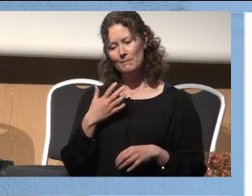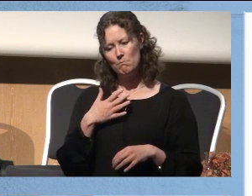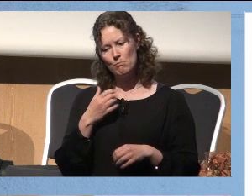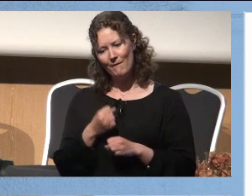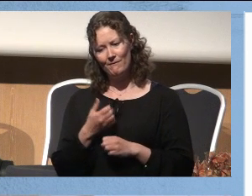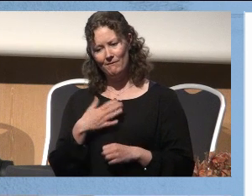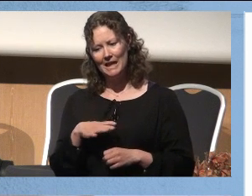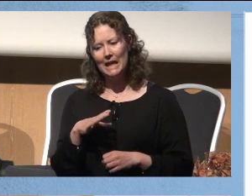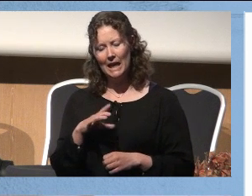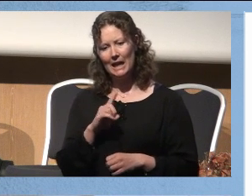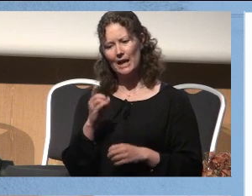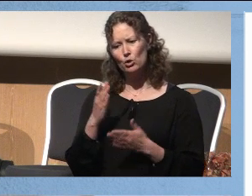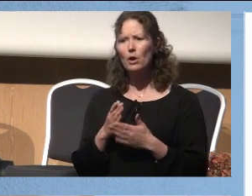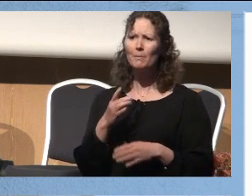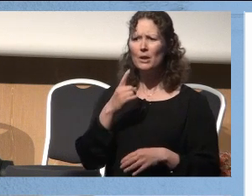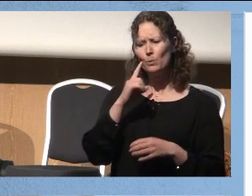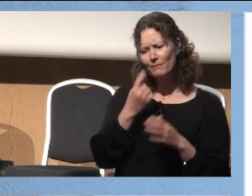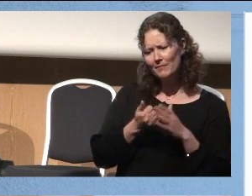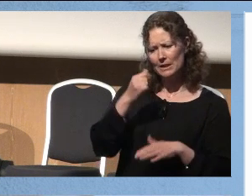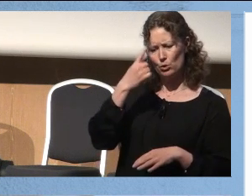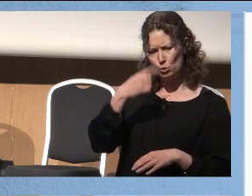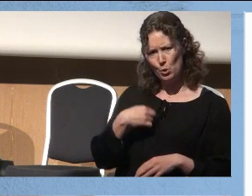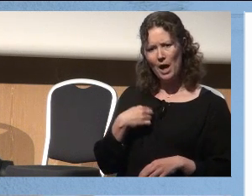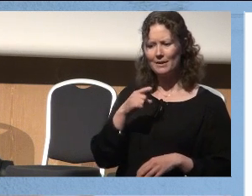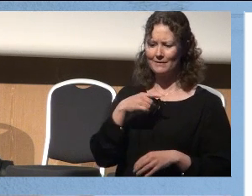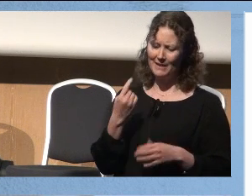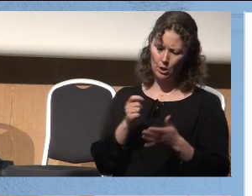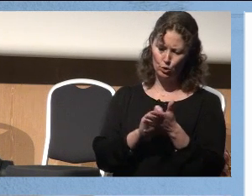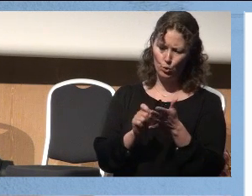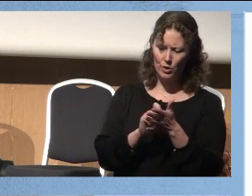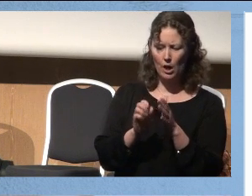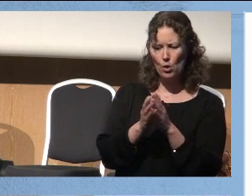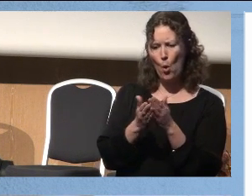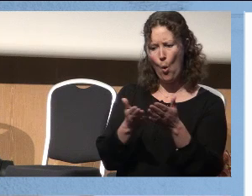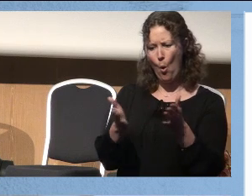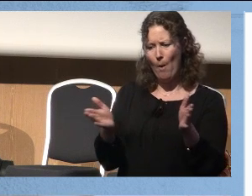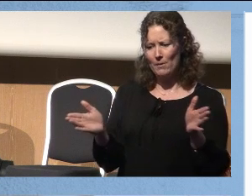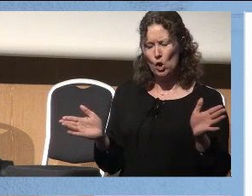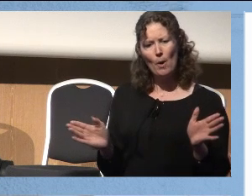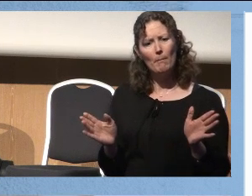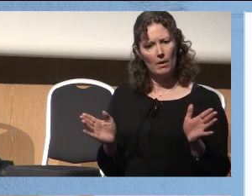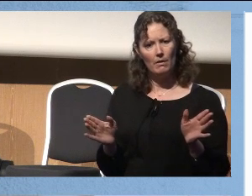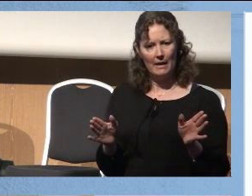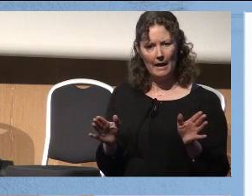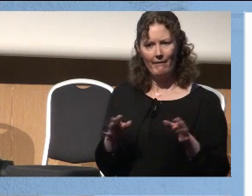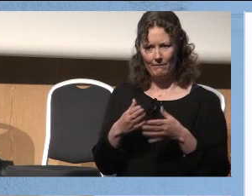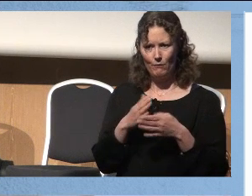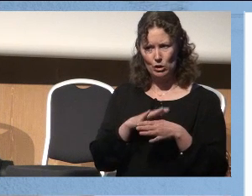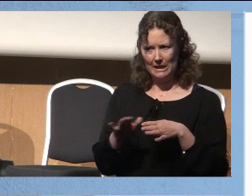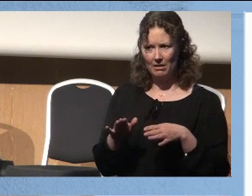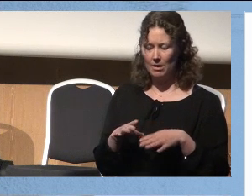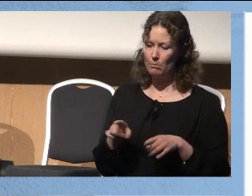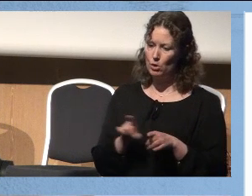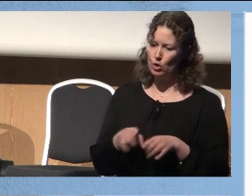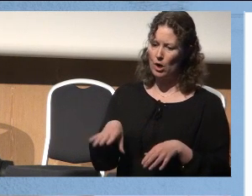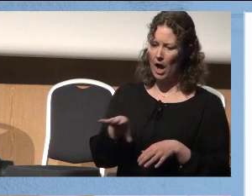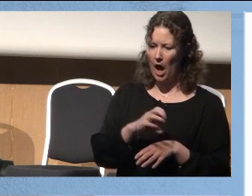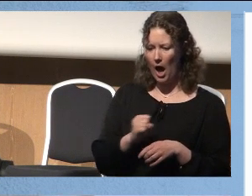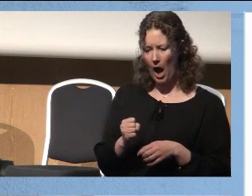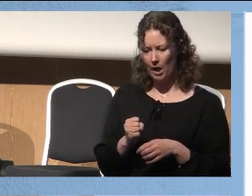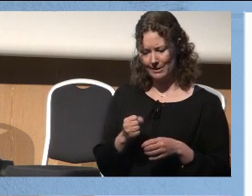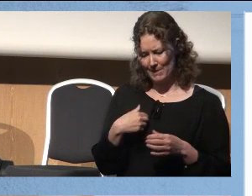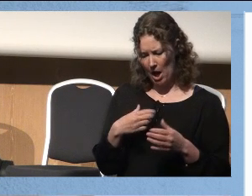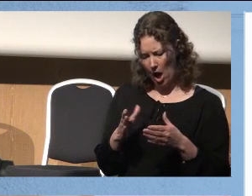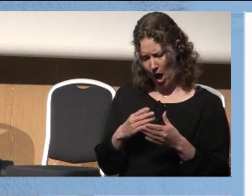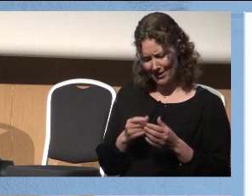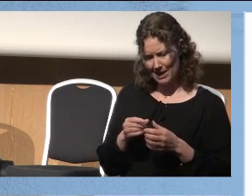aller viktigste, tror jeg, det er at vi åpner journalen til pasienten helt. Det betyr at alle de kortene jeg sitter med i